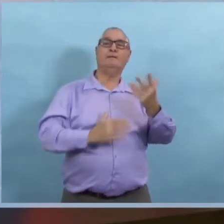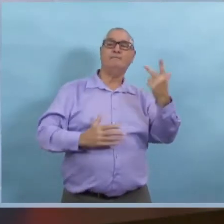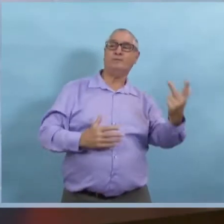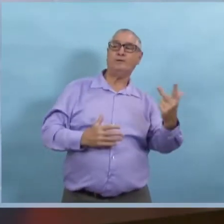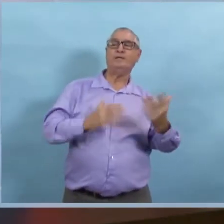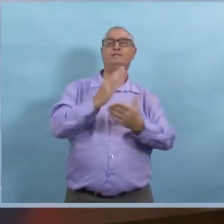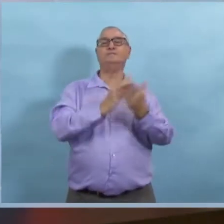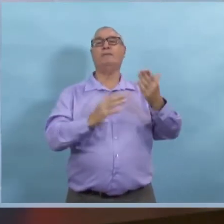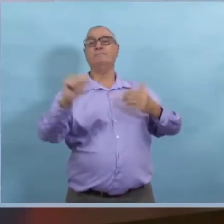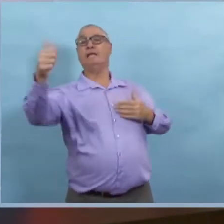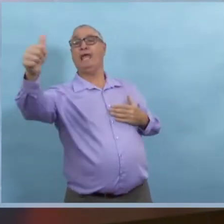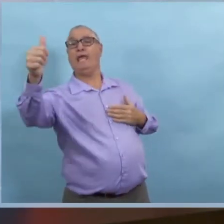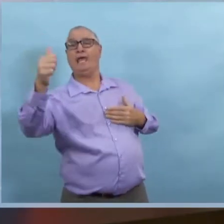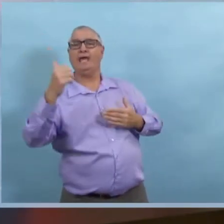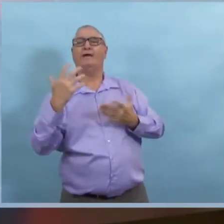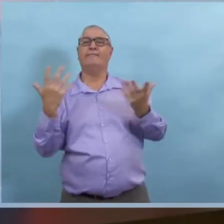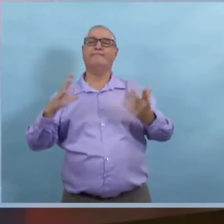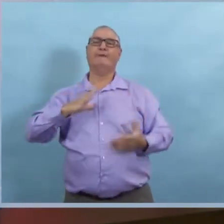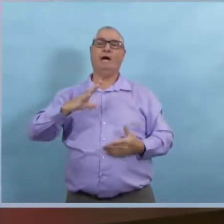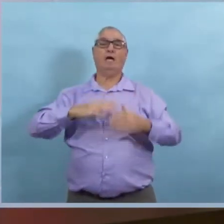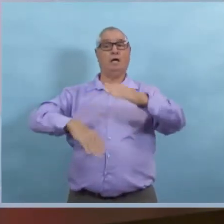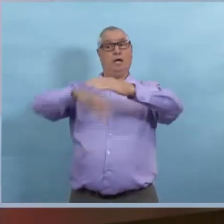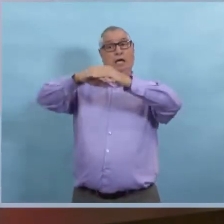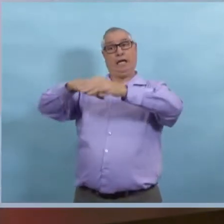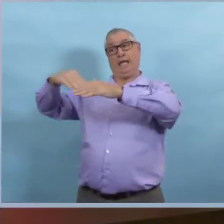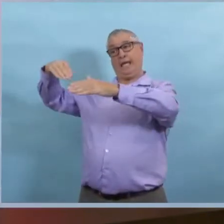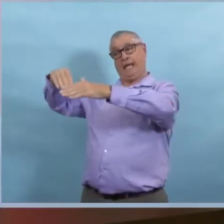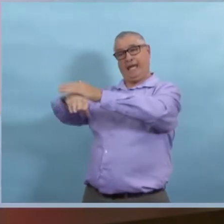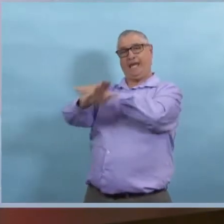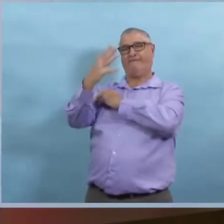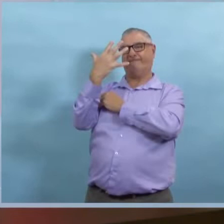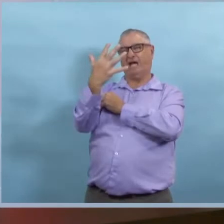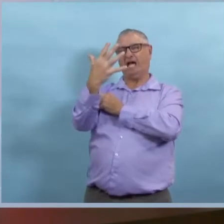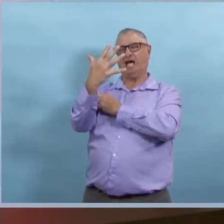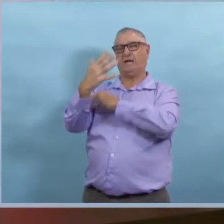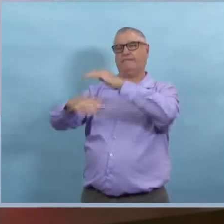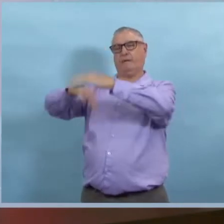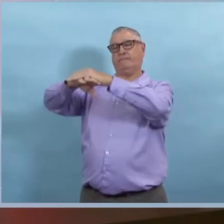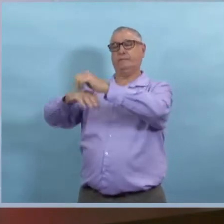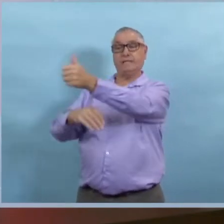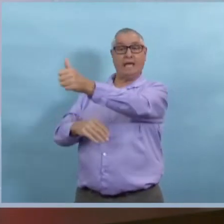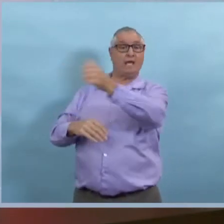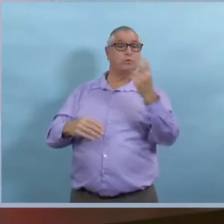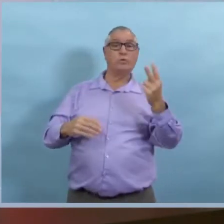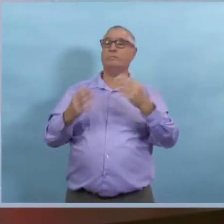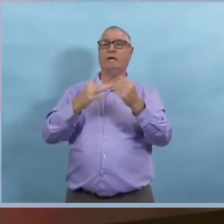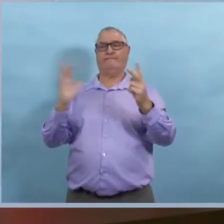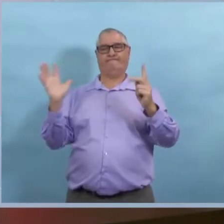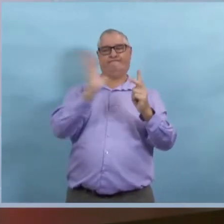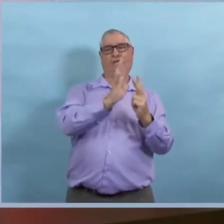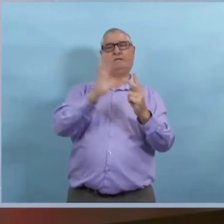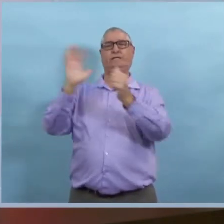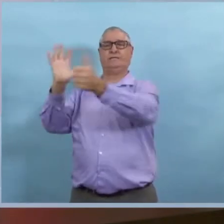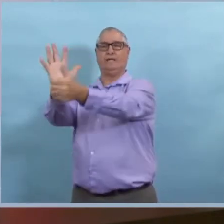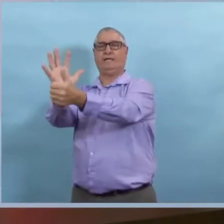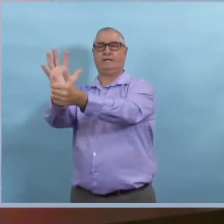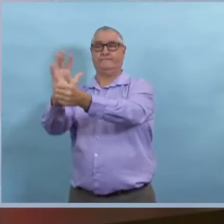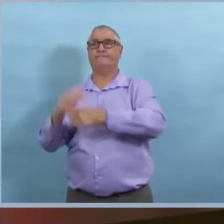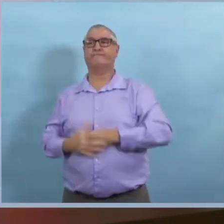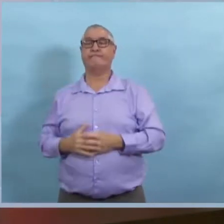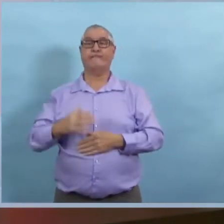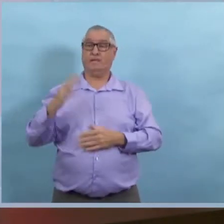avoir différentes tables de famille. c'est pour ça qu'on a inclus la famille comme étant une personne, mais on limite le nombre de personnes qui peuvent venir dans une maison, c'est tout.